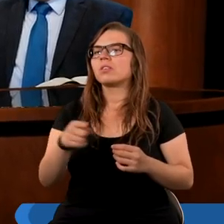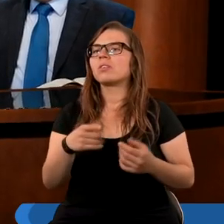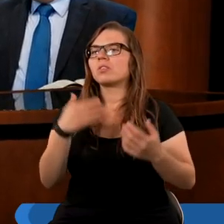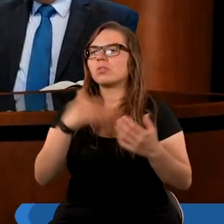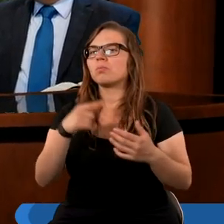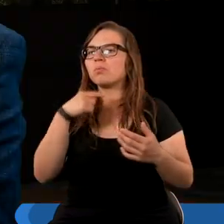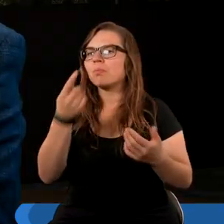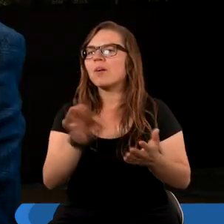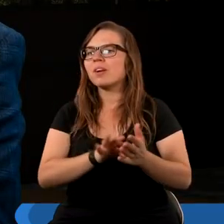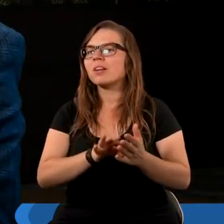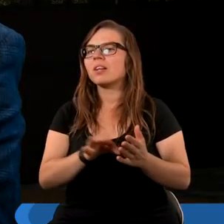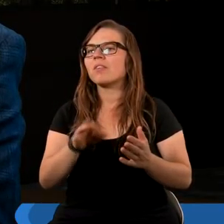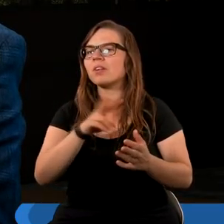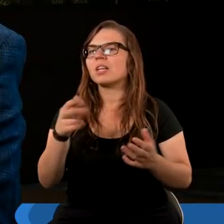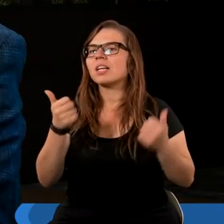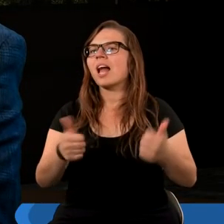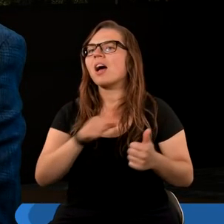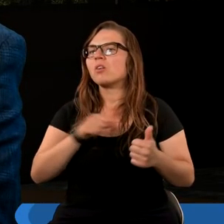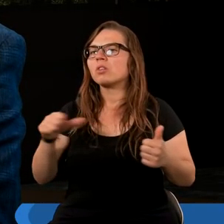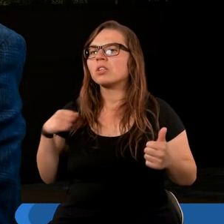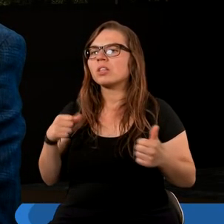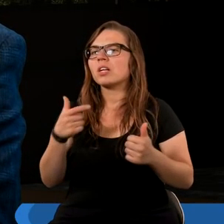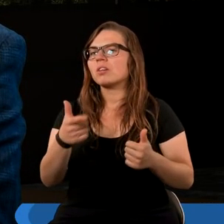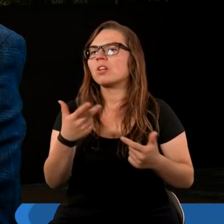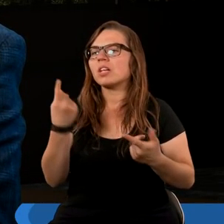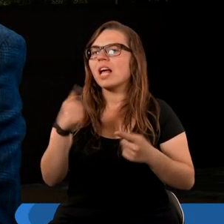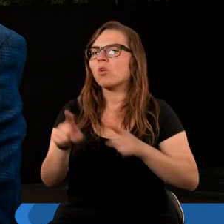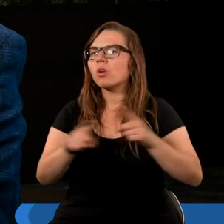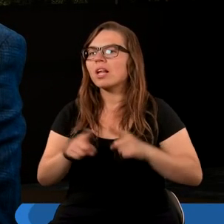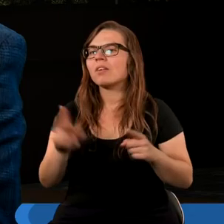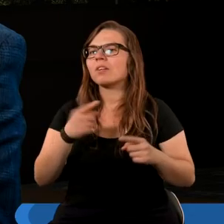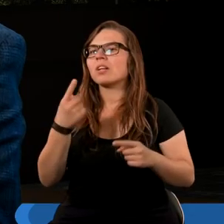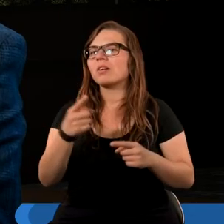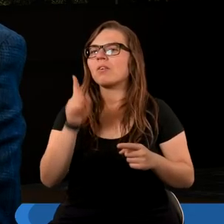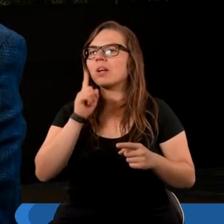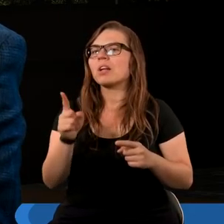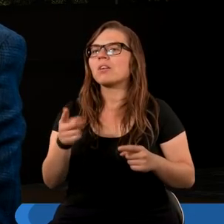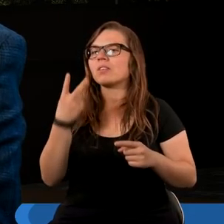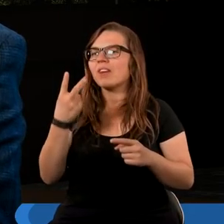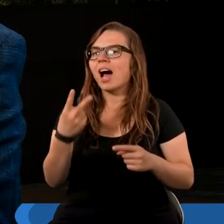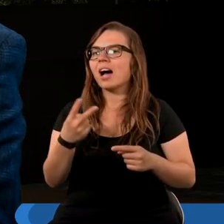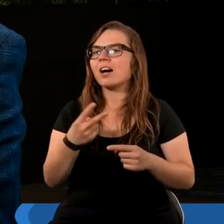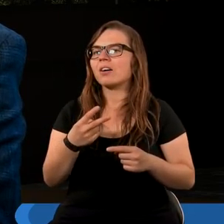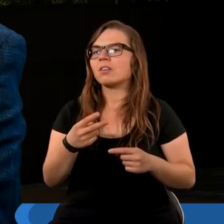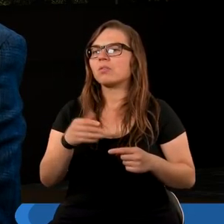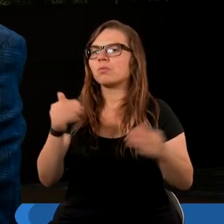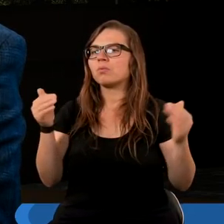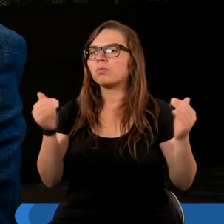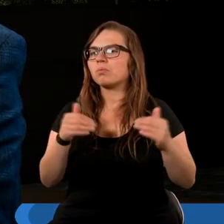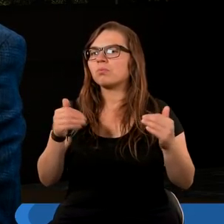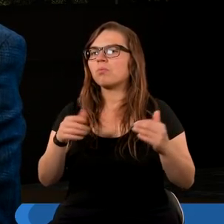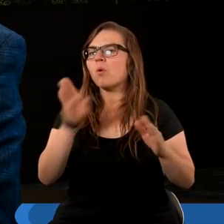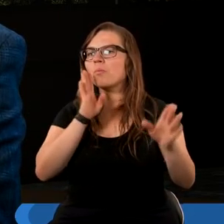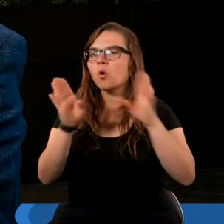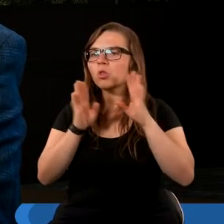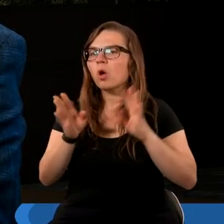którzy ją interpretują, dają wyraz bardzo jednoznacznie, że to czwarte zwierzę można konkretnie